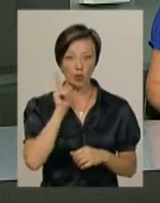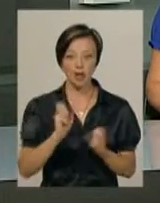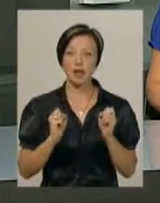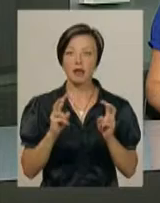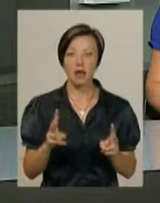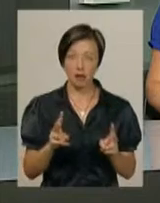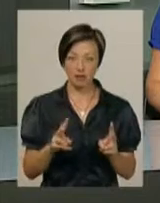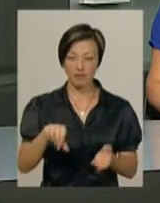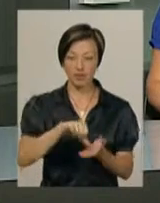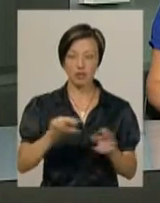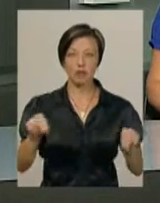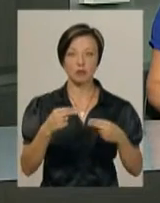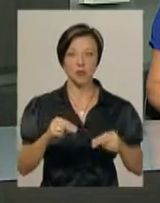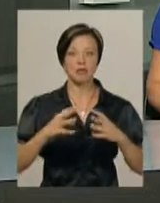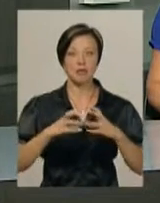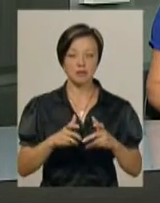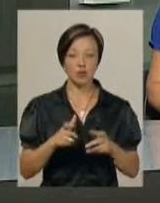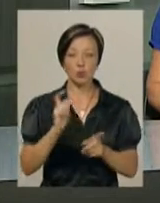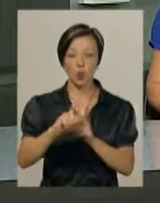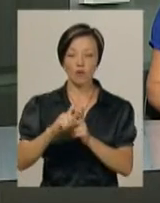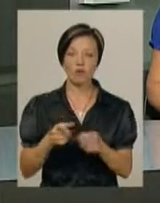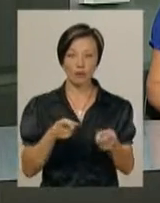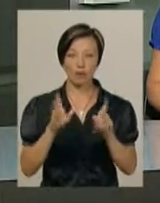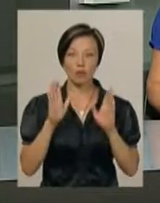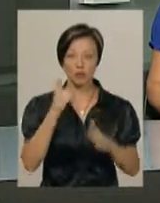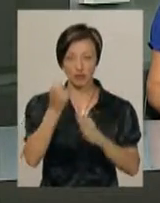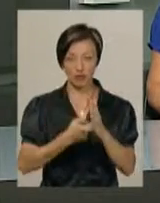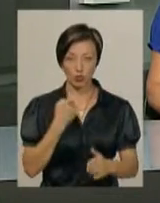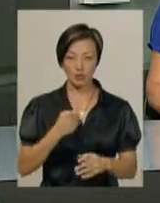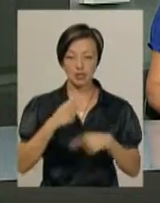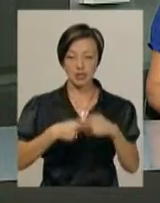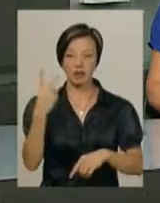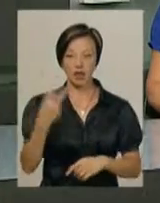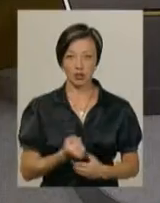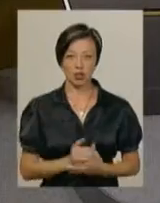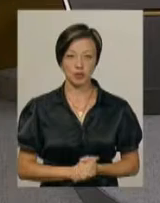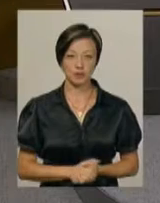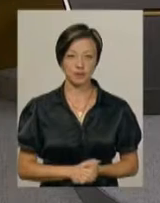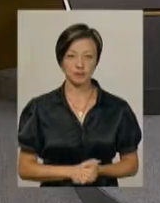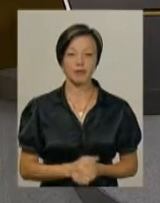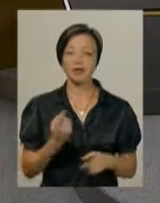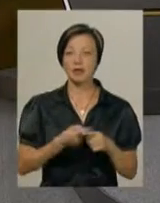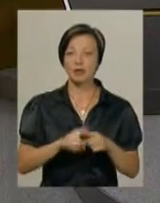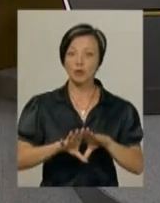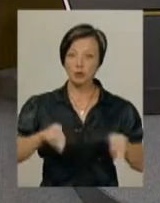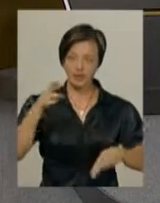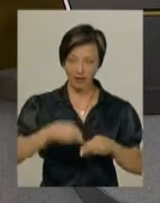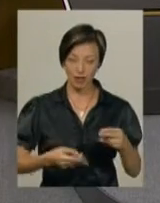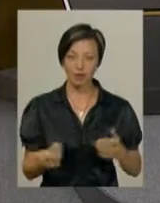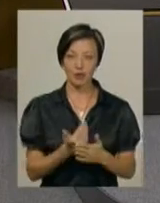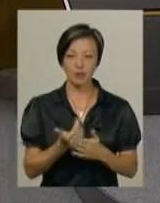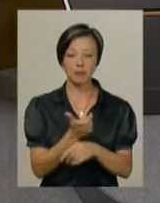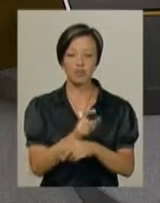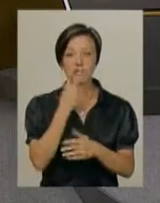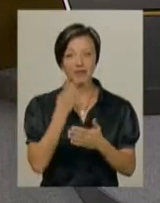Як Денис Баблюк виступить на чемпіонаті світу з кульової стрільби, буде відомо за два тижні. І на цьому ми завершуємо випуск.